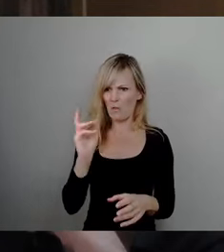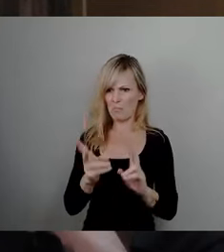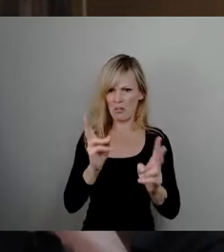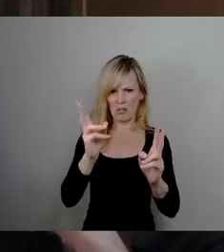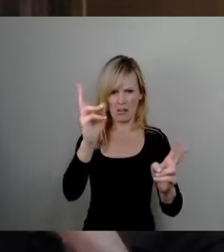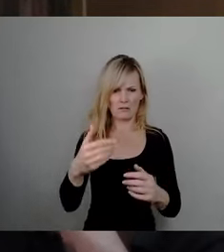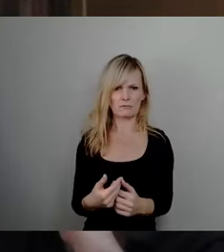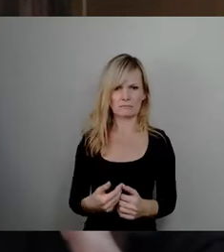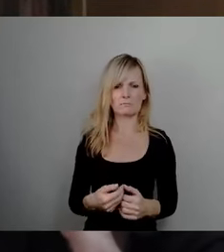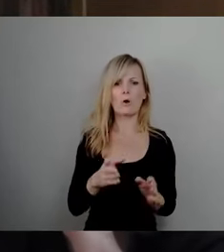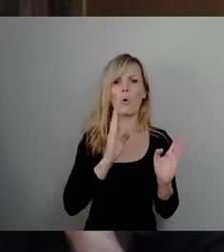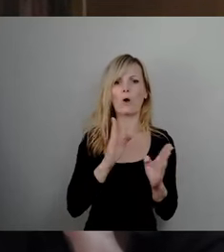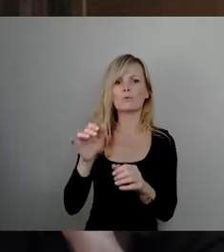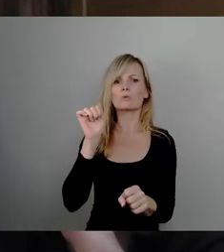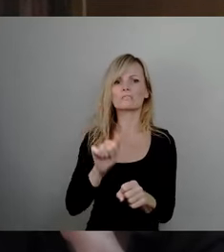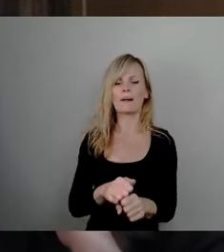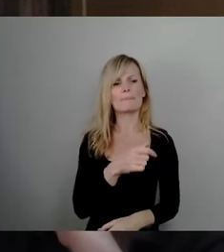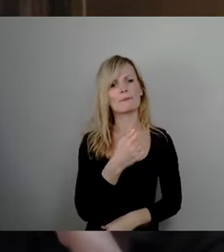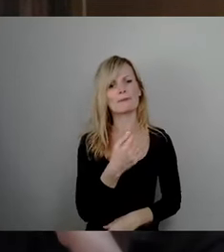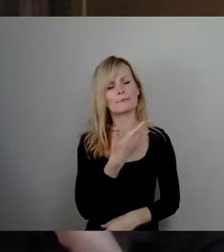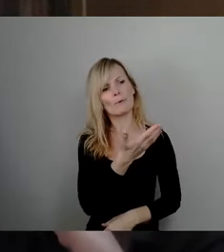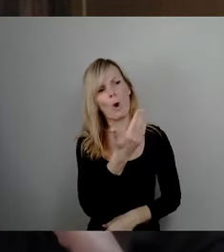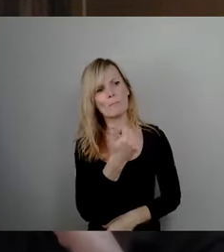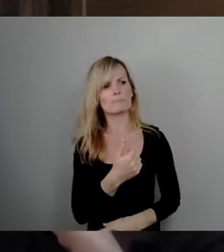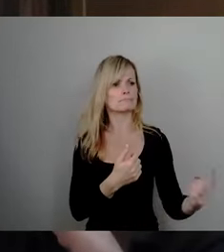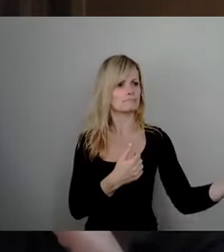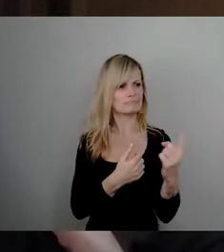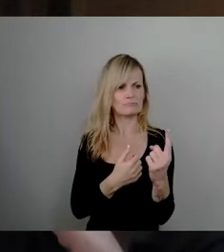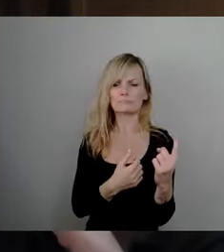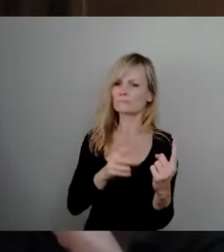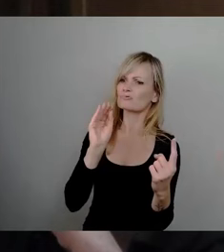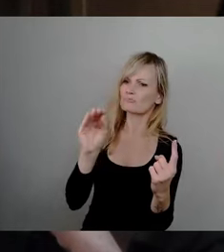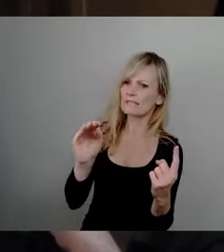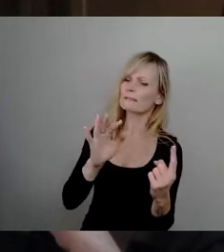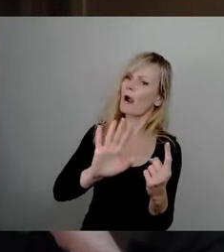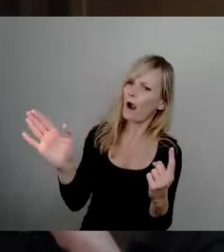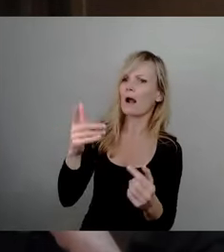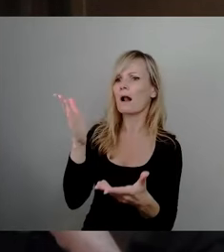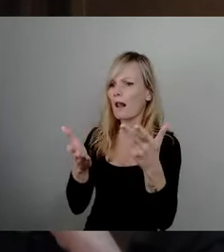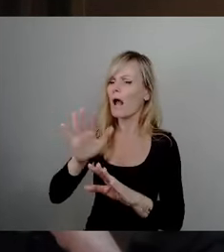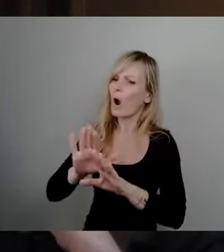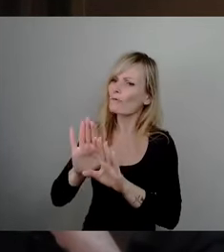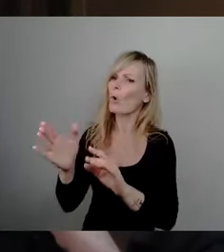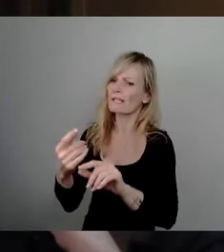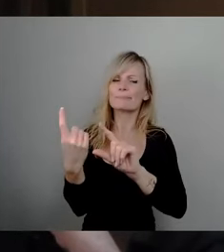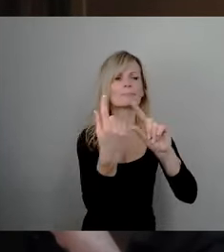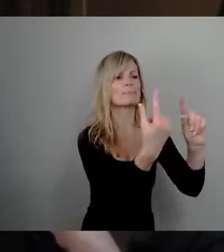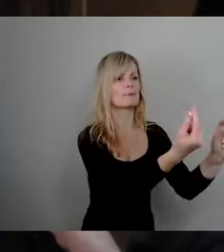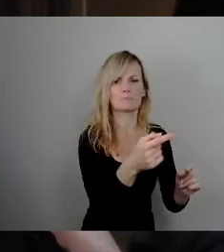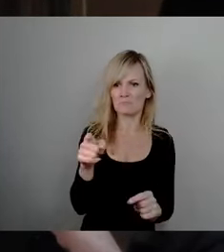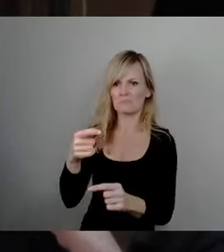kommen die Ordnungshüter, sprechen mit den Störern, gehen und danach geht es weiter wie vorher. Das sind teilweise unzumutbare